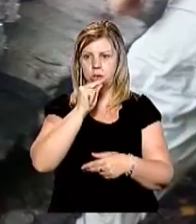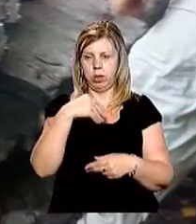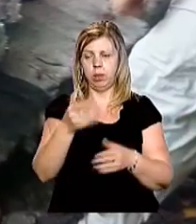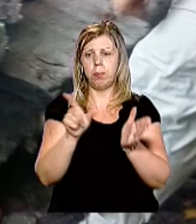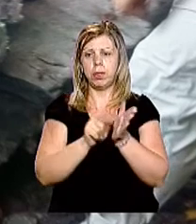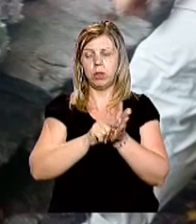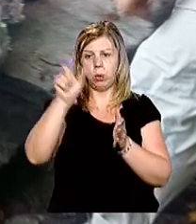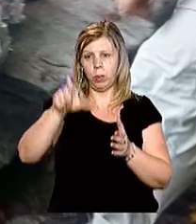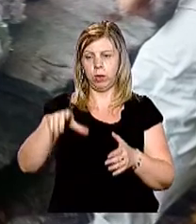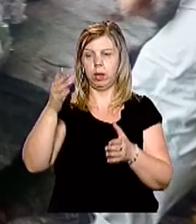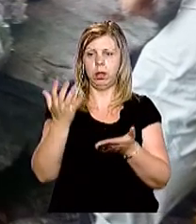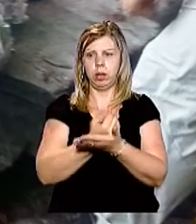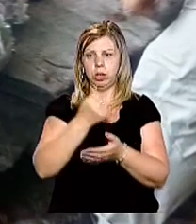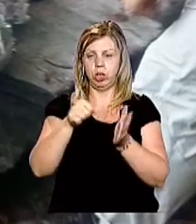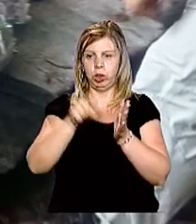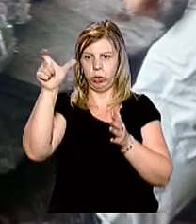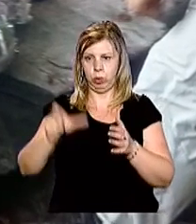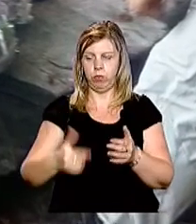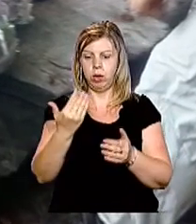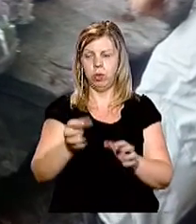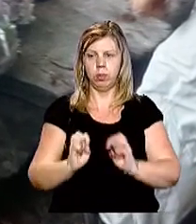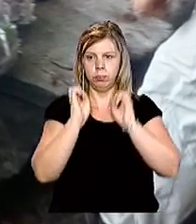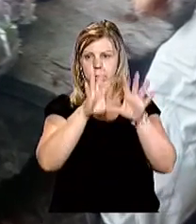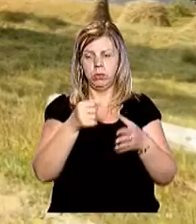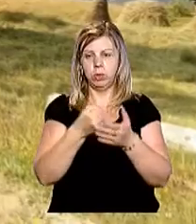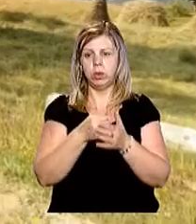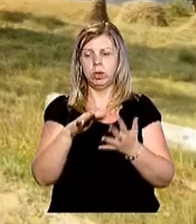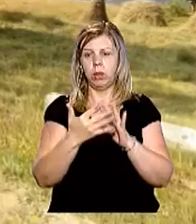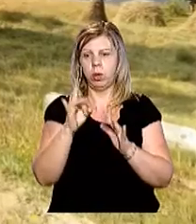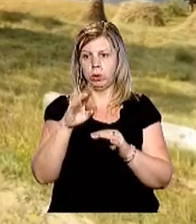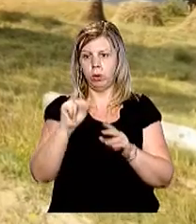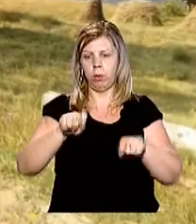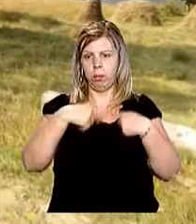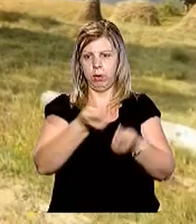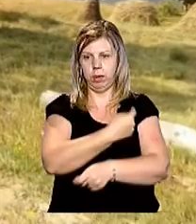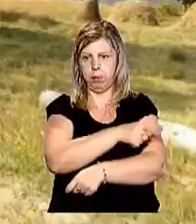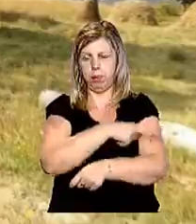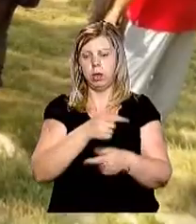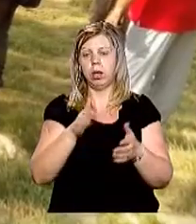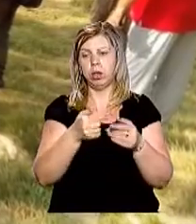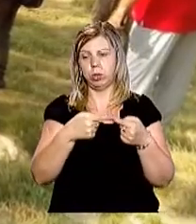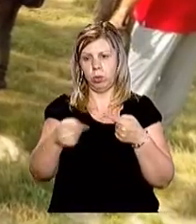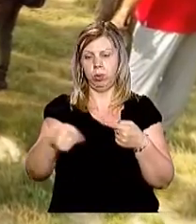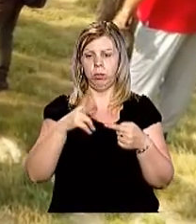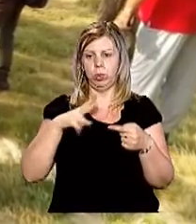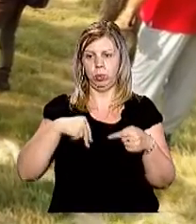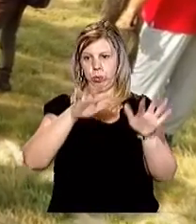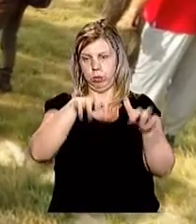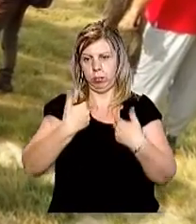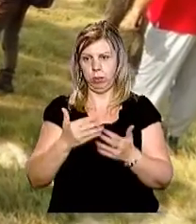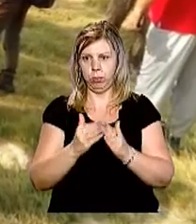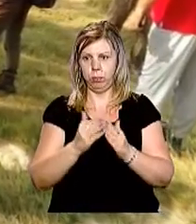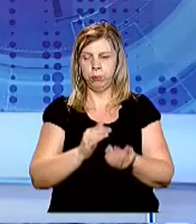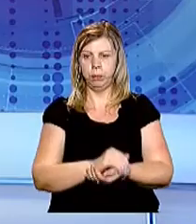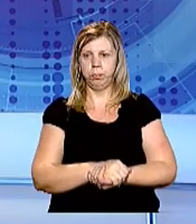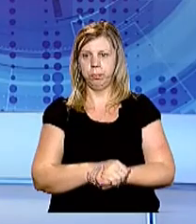Пенсіонера відшукали шестеро рятувальників. Його транспортували до села Росток і передали медикам. Згодом чоловіка забрала додому донька.